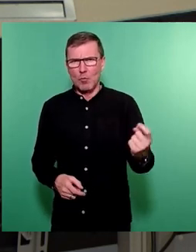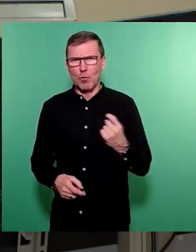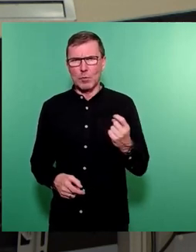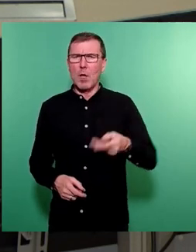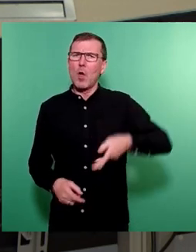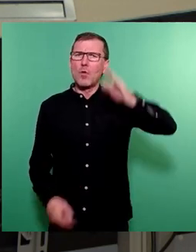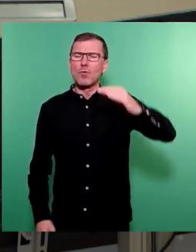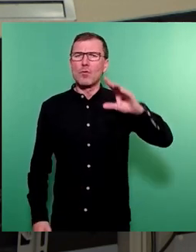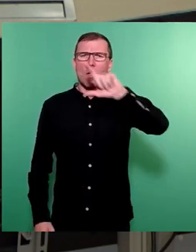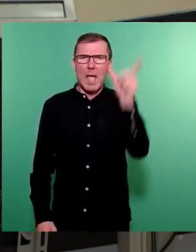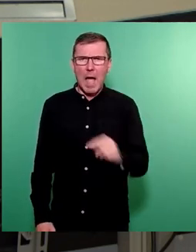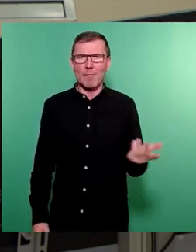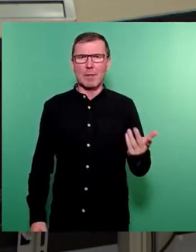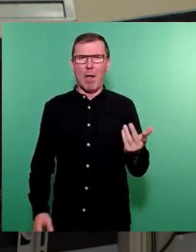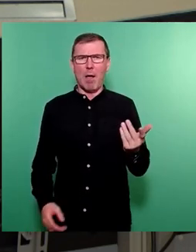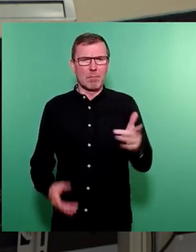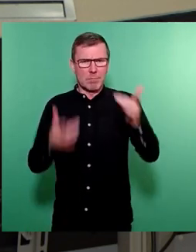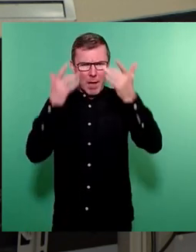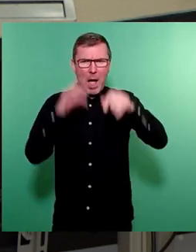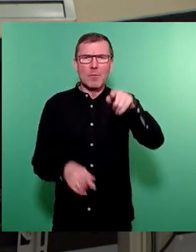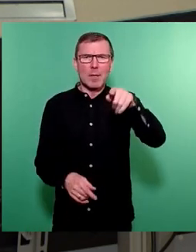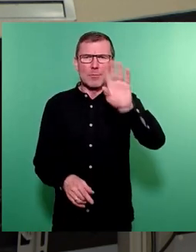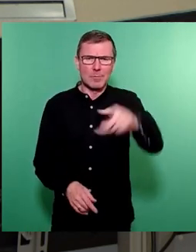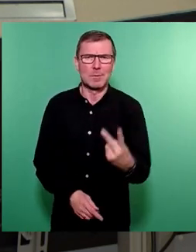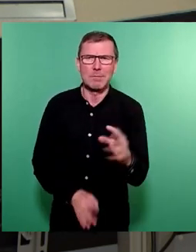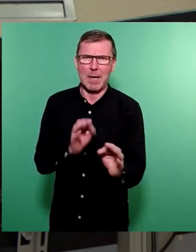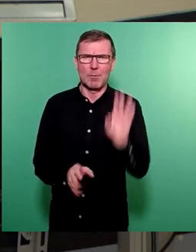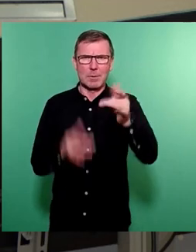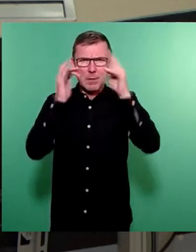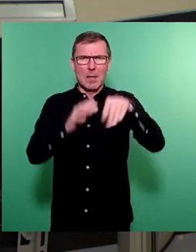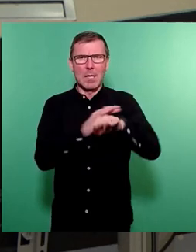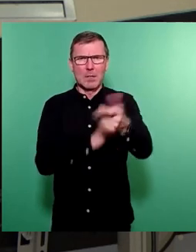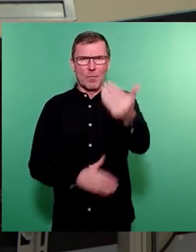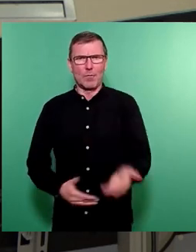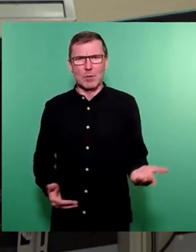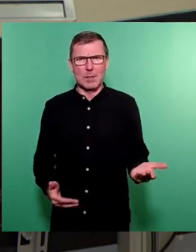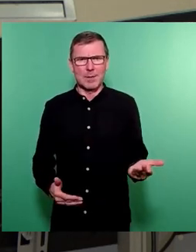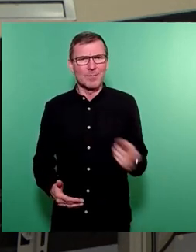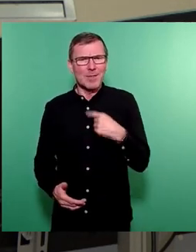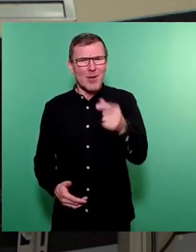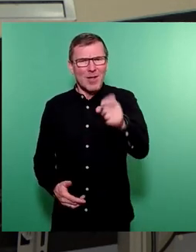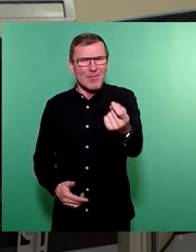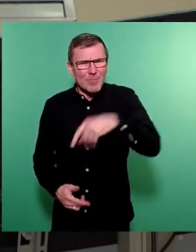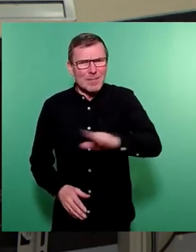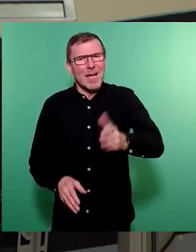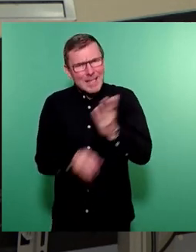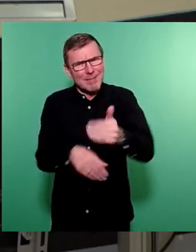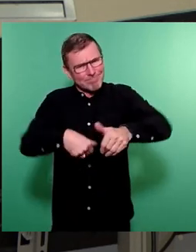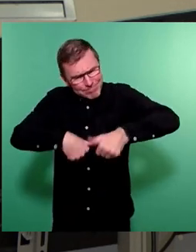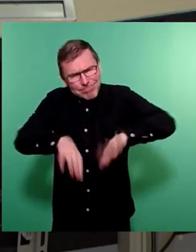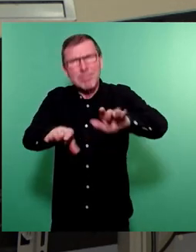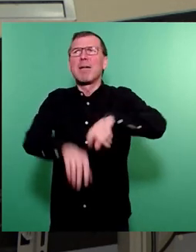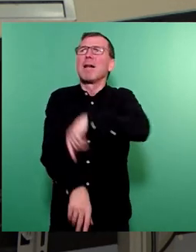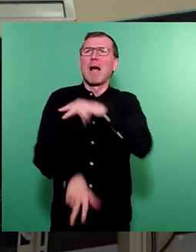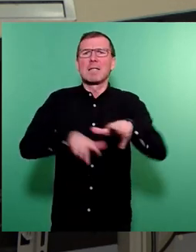besteht ja die Anerkennungsquote gerade mal zwei Prozent. Und da sollte man die Leute gar nicht erst ins Land lassen, ein langes Verfahren da